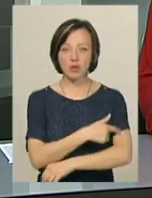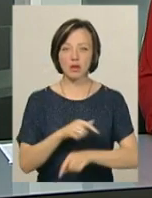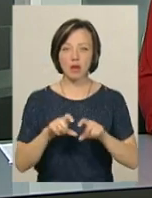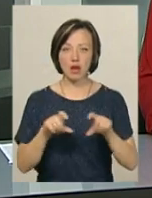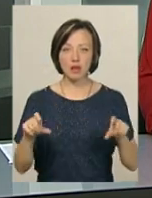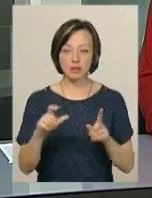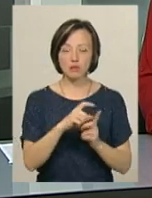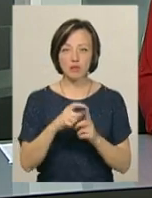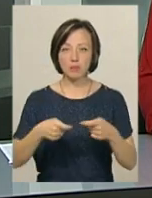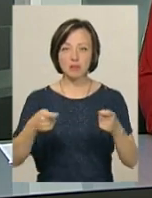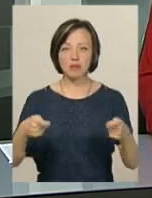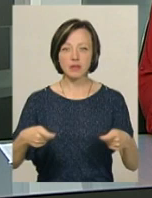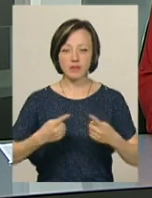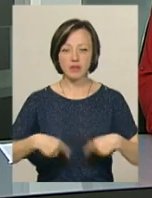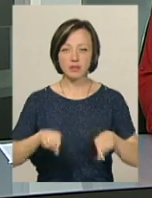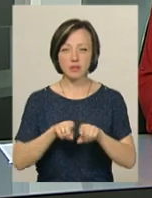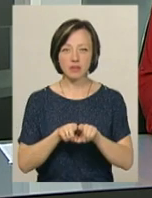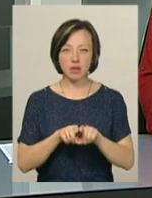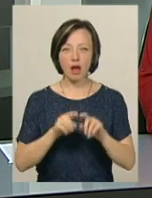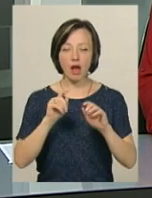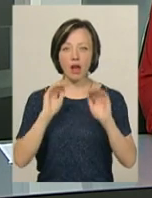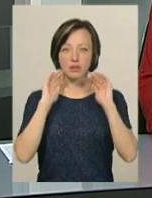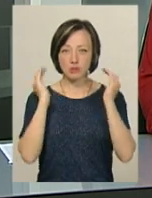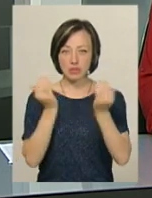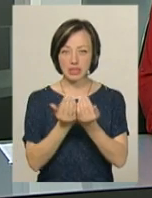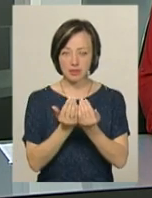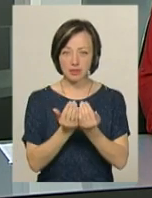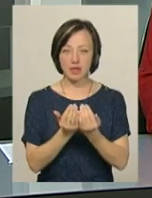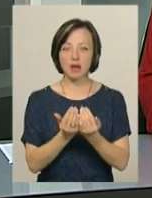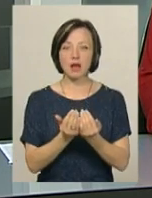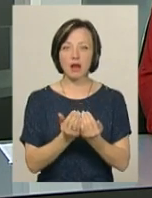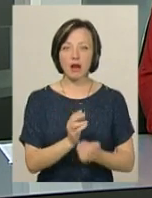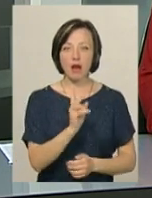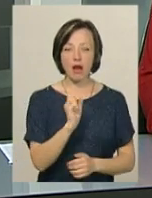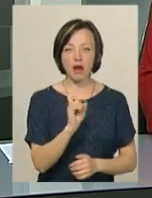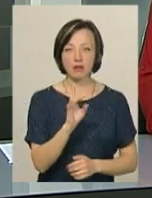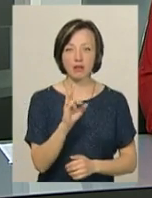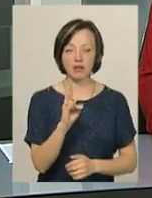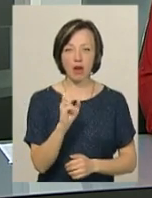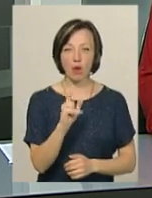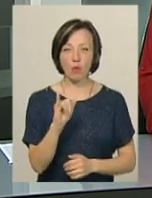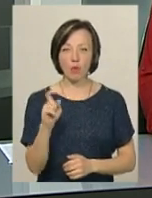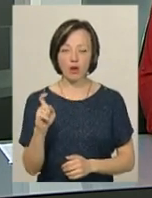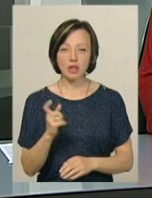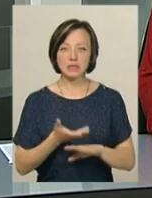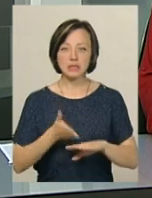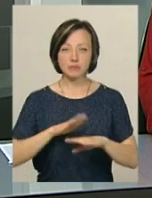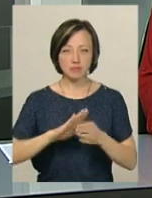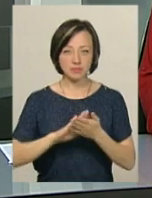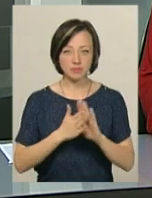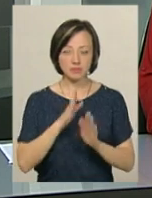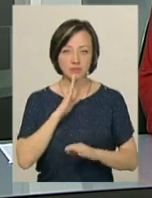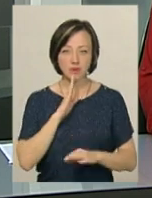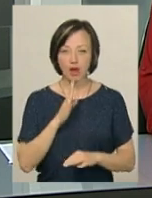За словами завідуючого відділенням анестезіології та інтенсивної терапії Костянтина Карнауха, стан жінки важкий, тому робити